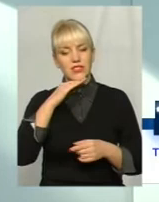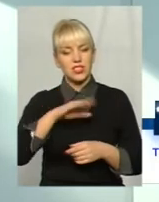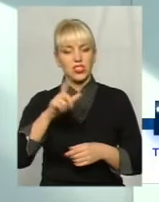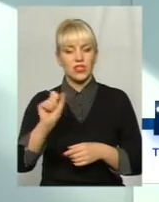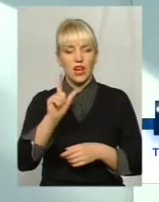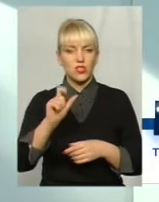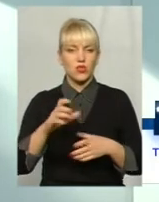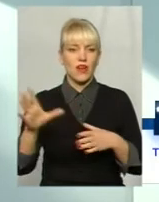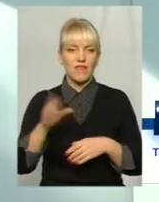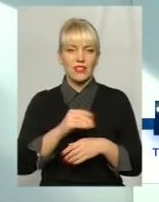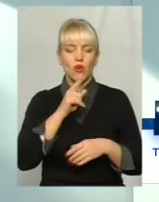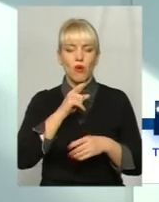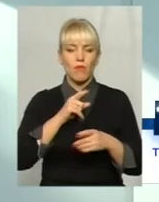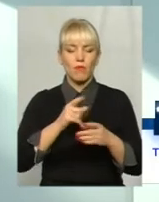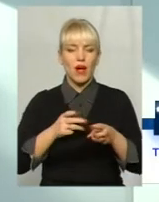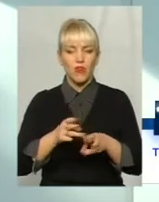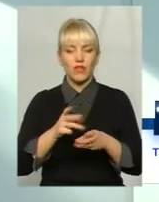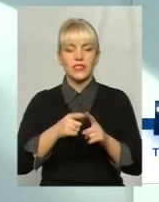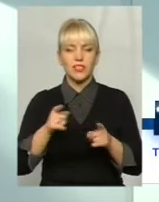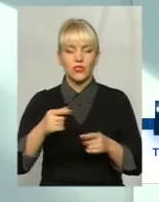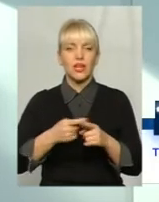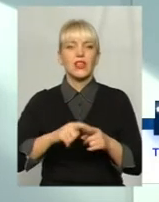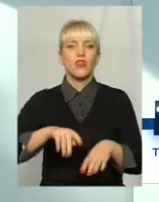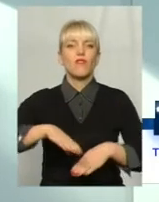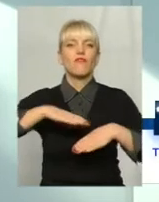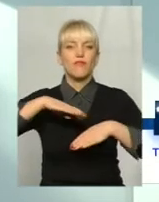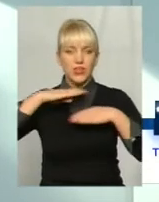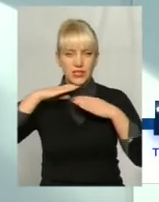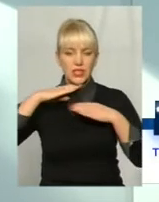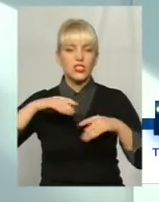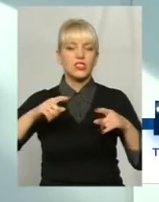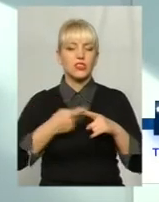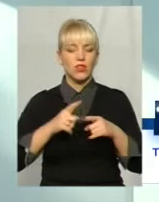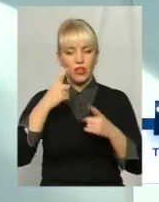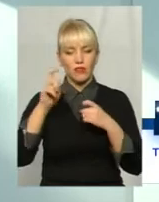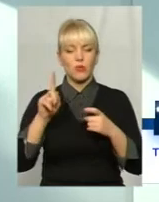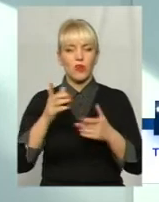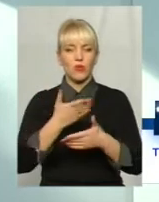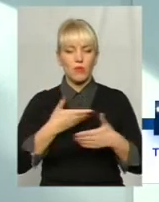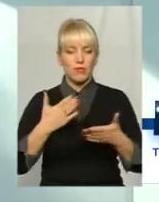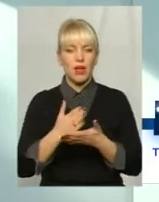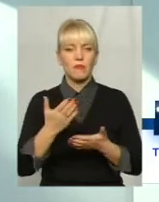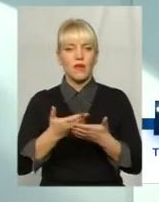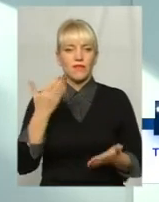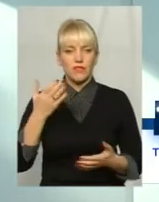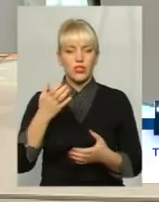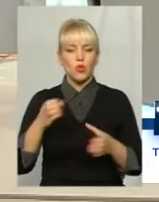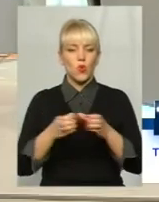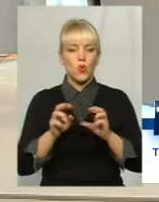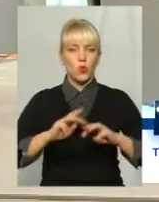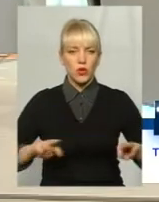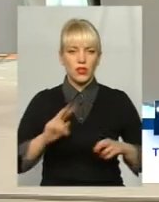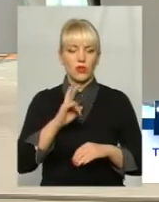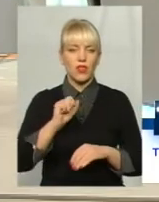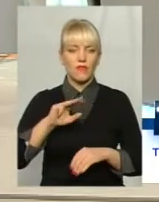весь опальний сезон, дійсно його вистачить із тої інформації, яку ми маємо від уряду, від нафтогазу України,